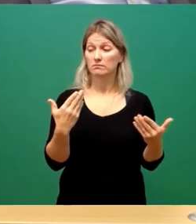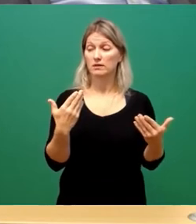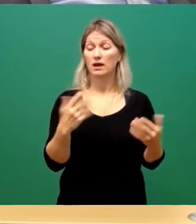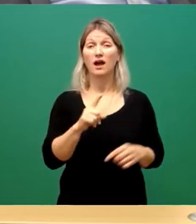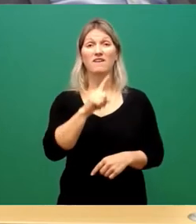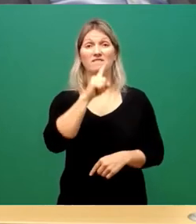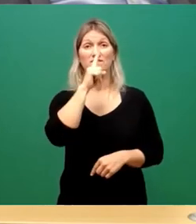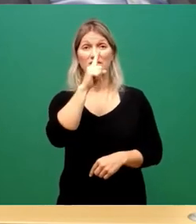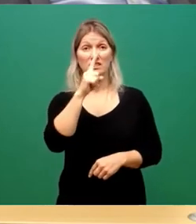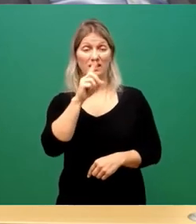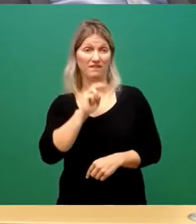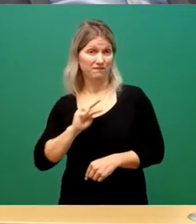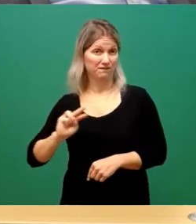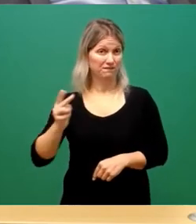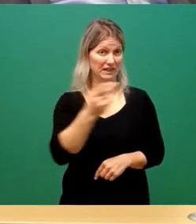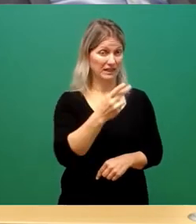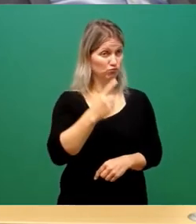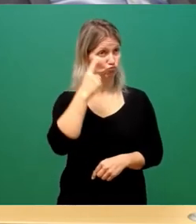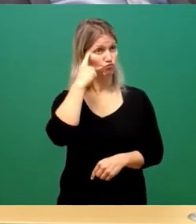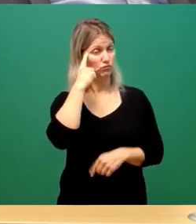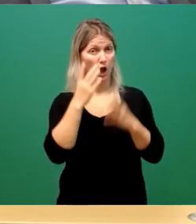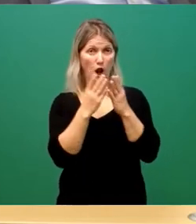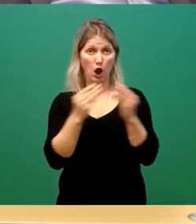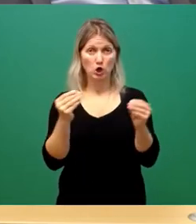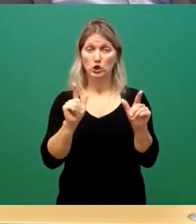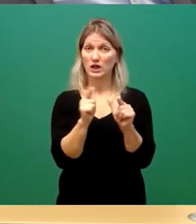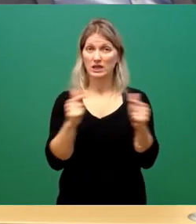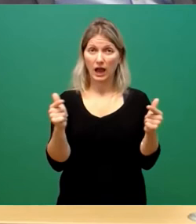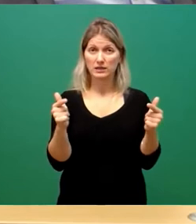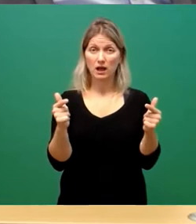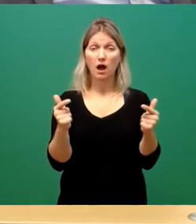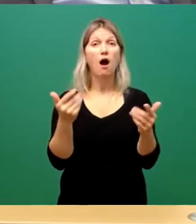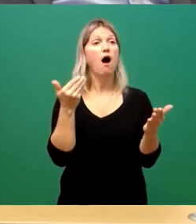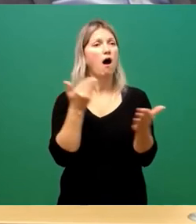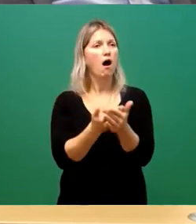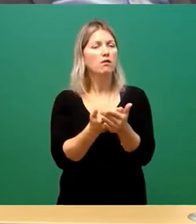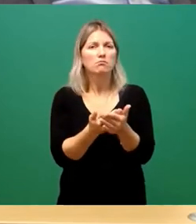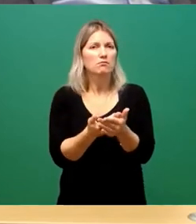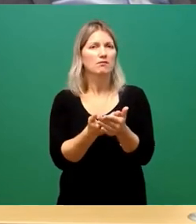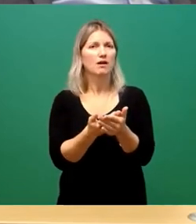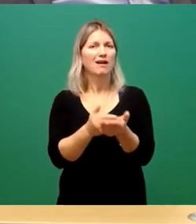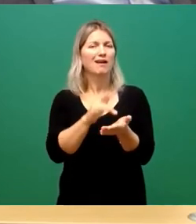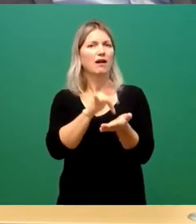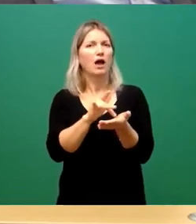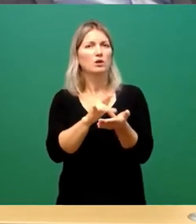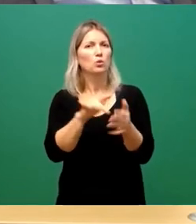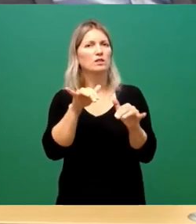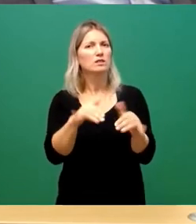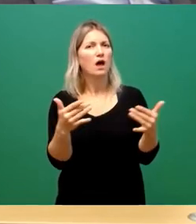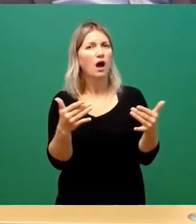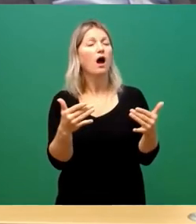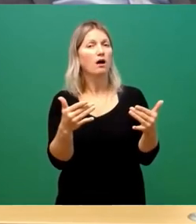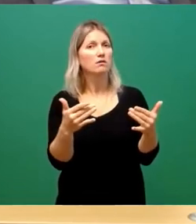einvernehmliche Lösung gibt, gibt es auch dann keinen Grund, jetzt hier eine Ausweitung